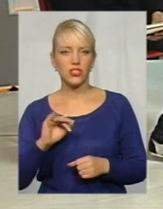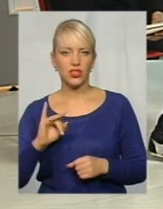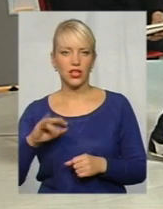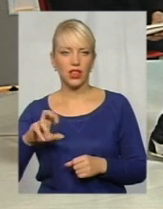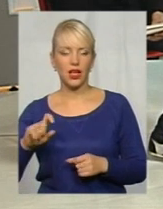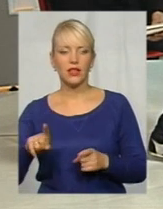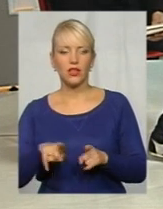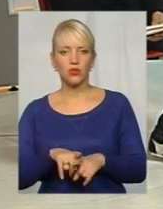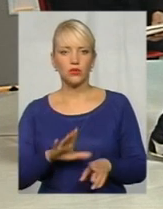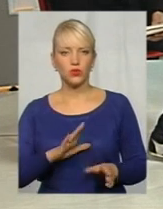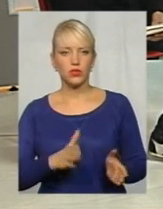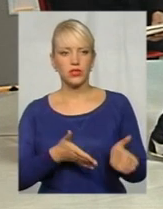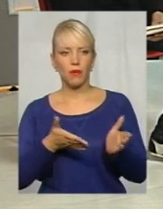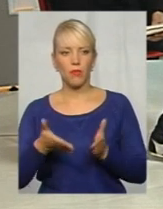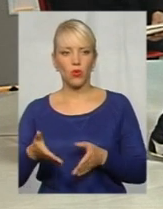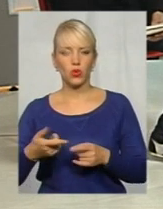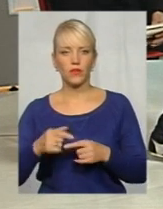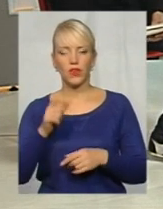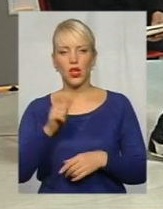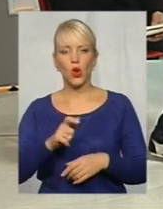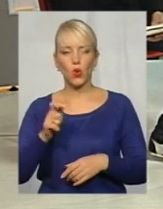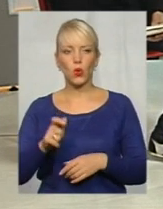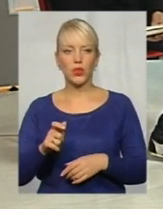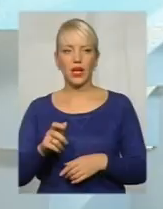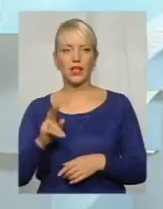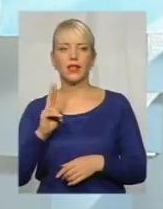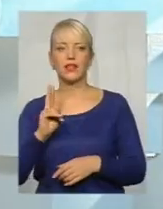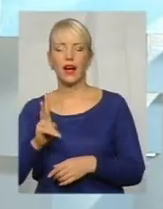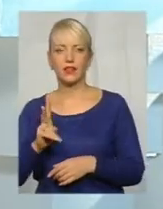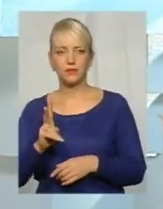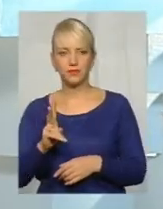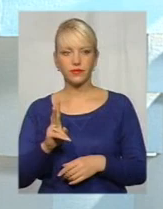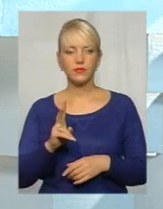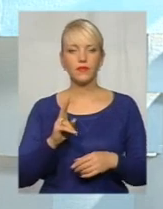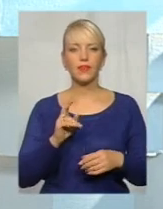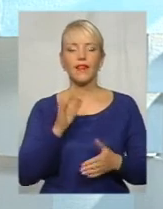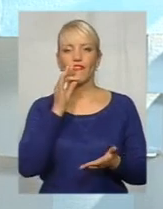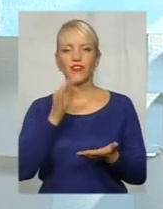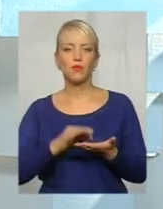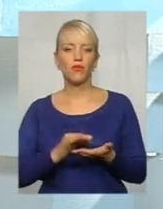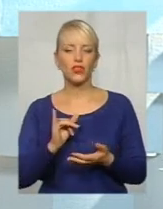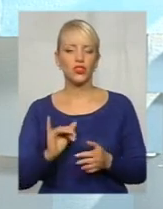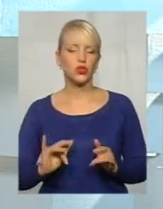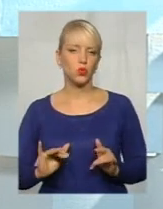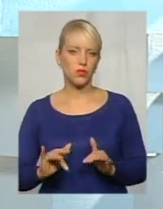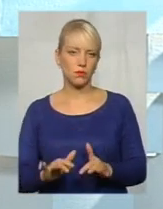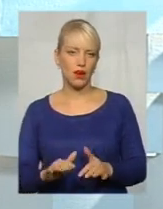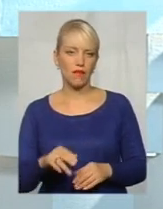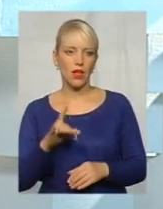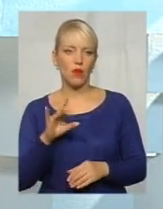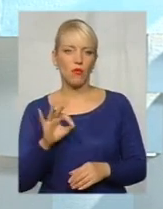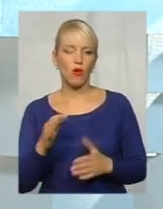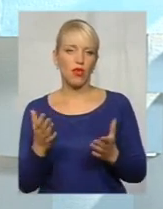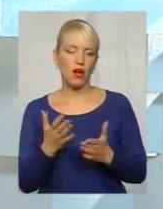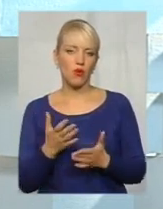запрошували і людей, які фігурують як відповідачі у справі, про яку